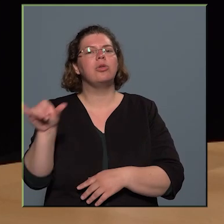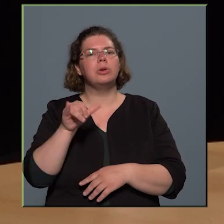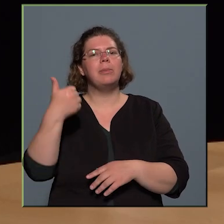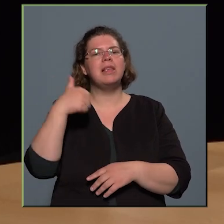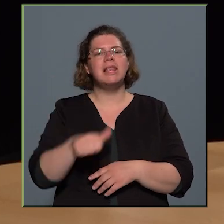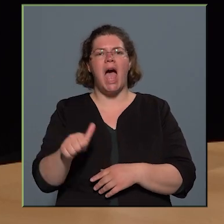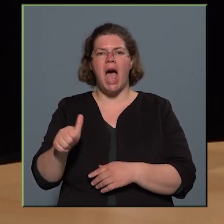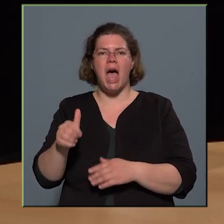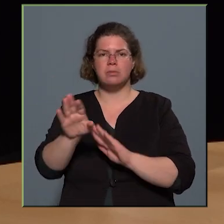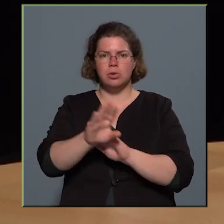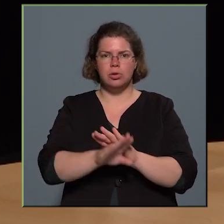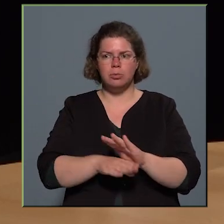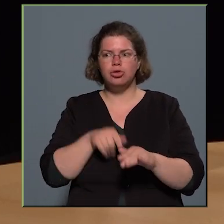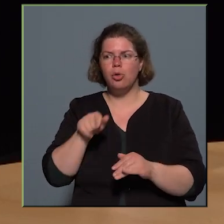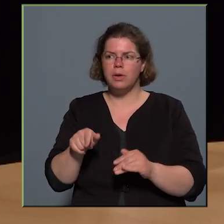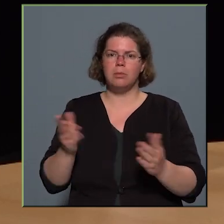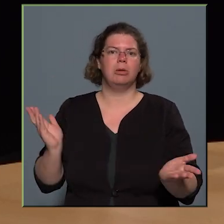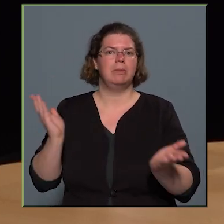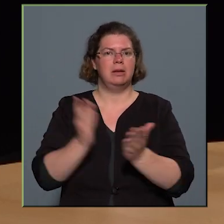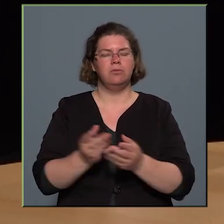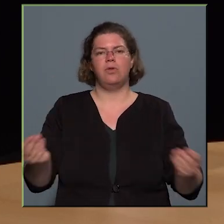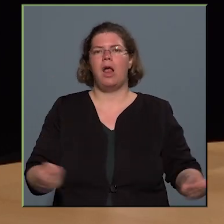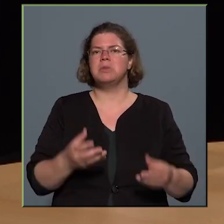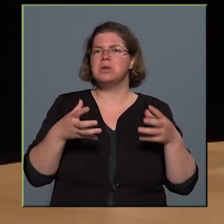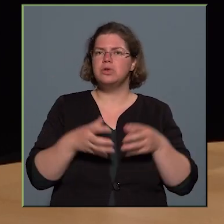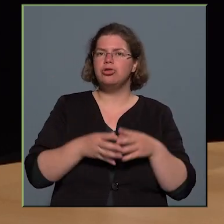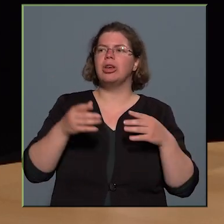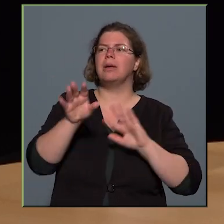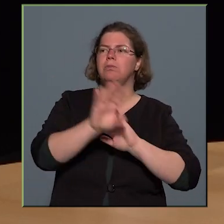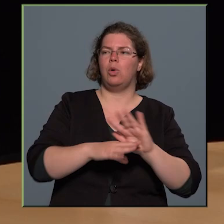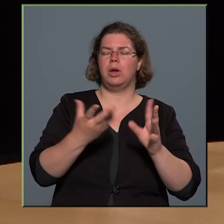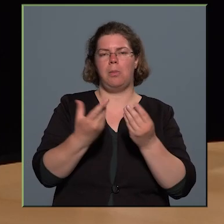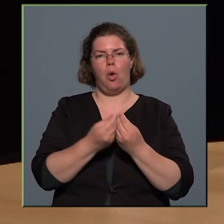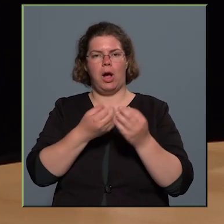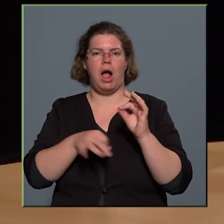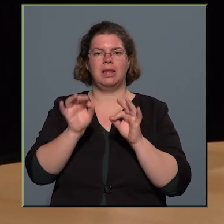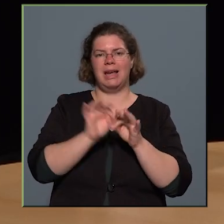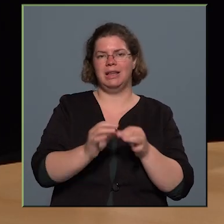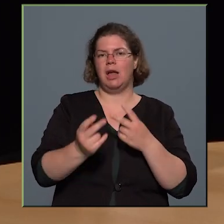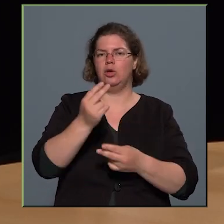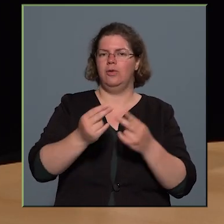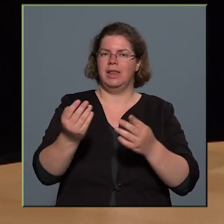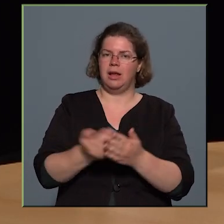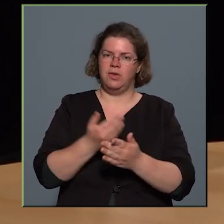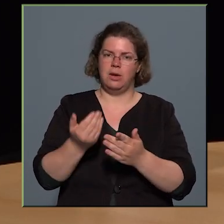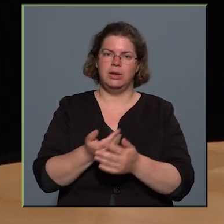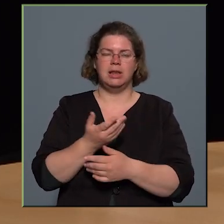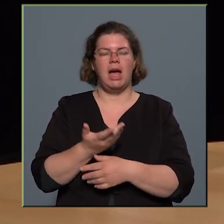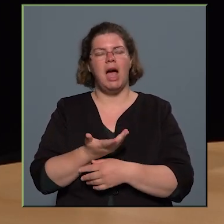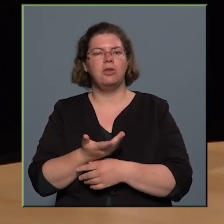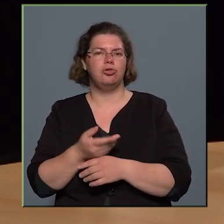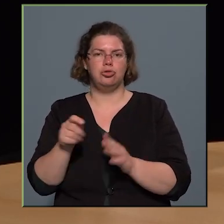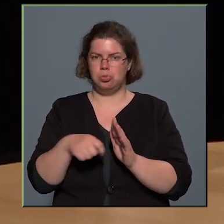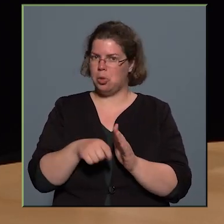valósulni valamilyen közösségi programokkal kiegészített, növényzet felújítással kiegészített